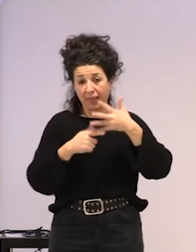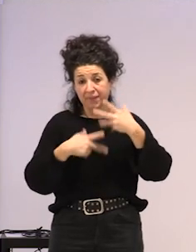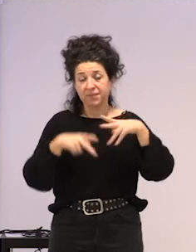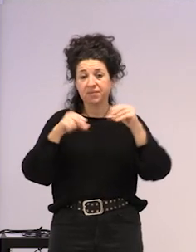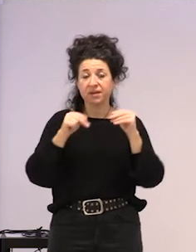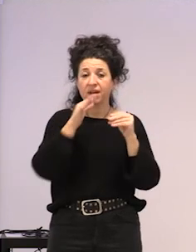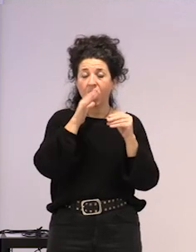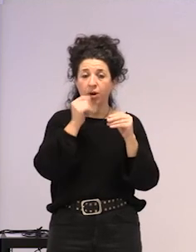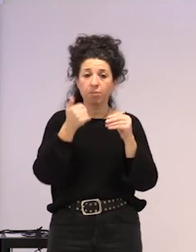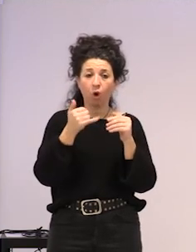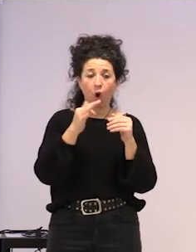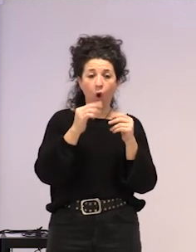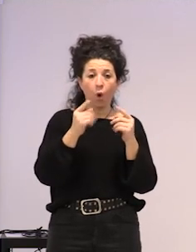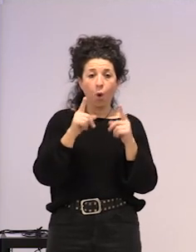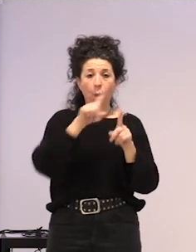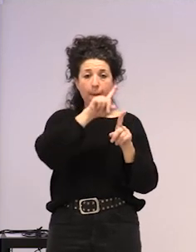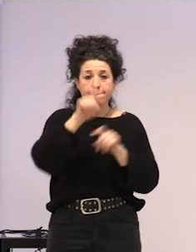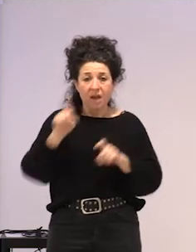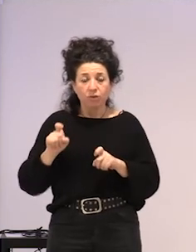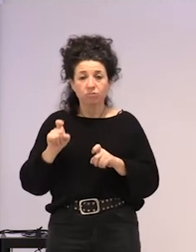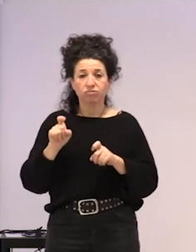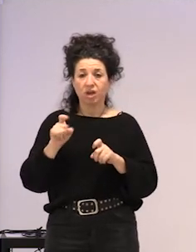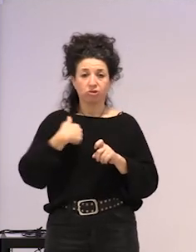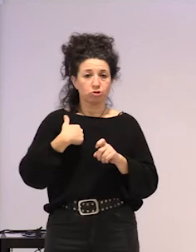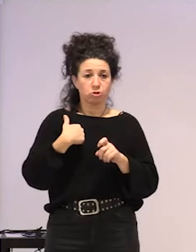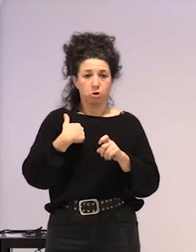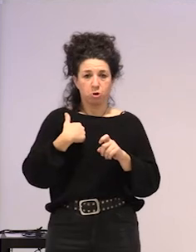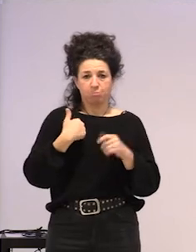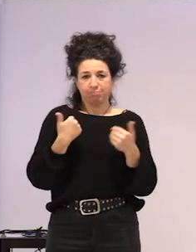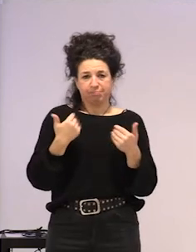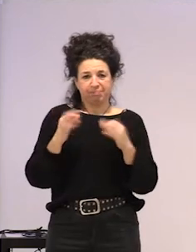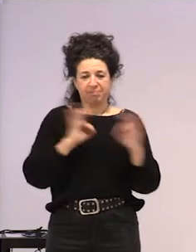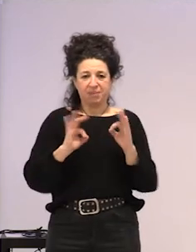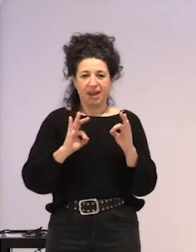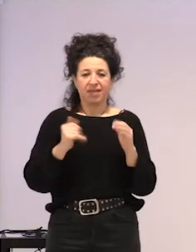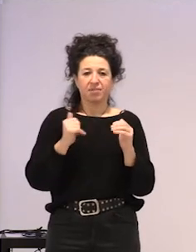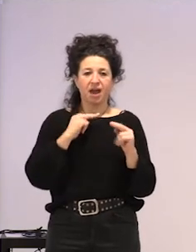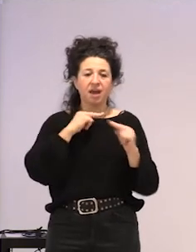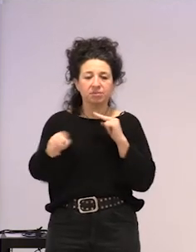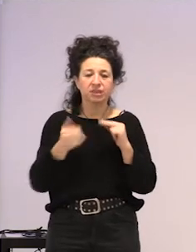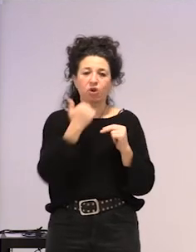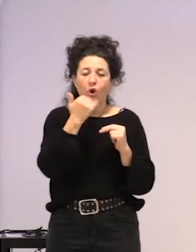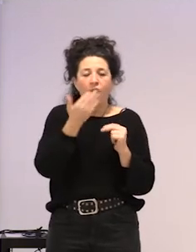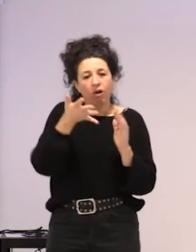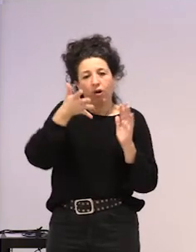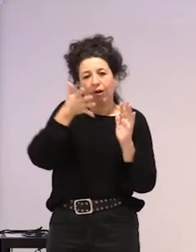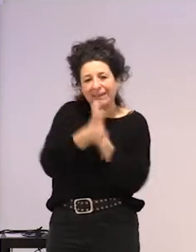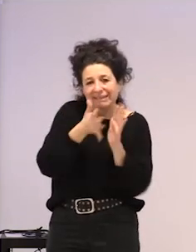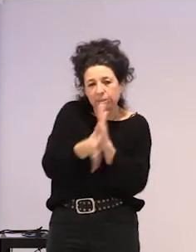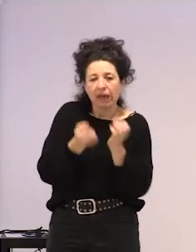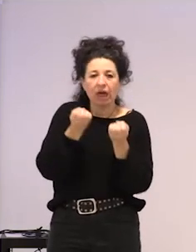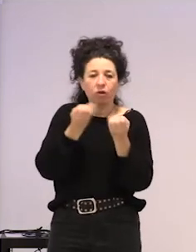galderak ebaldin badaude erantzuteko prez, ni zehozer kontatu dizuet, baina, bueno, gaiak ematen du